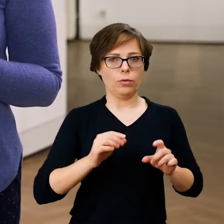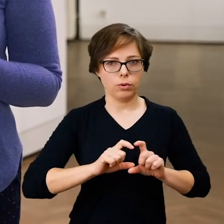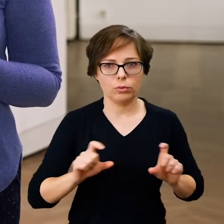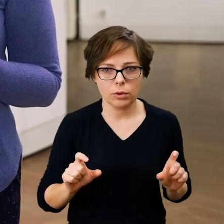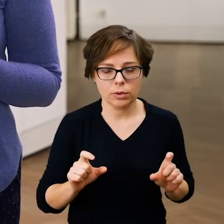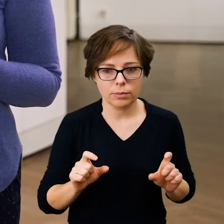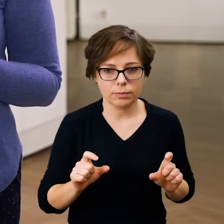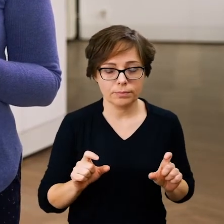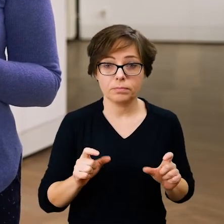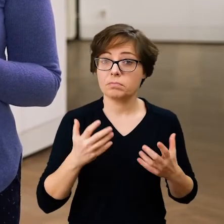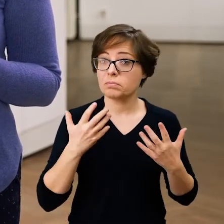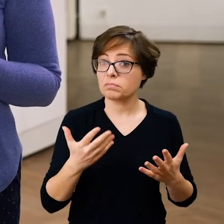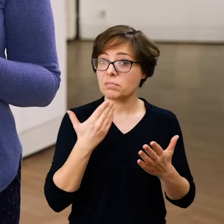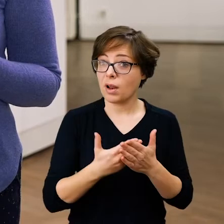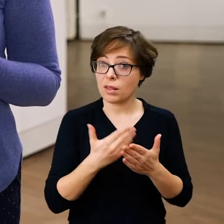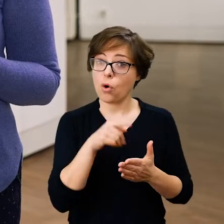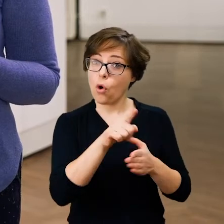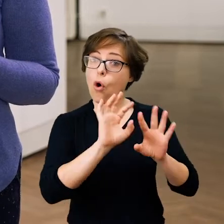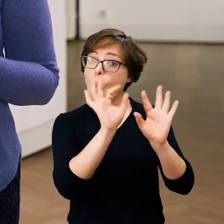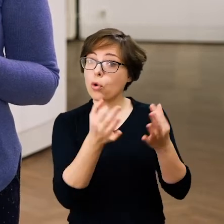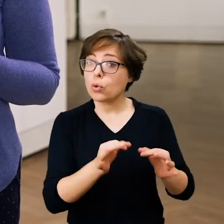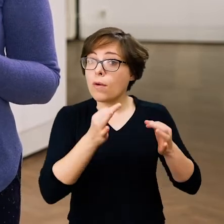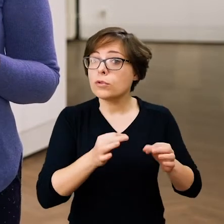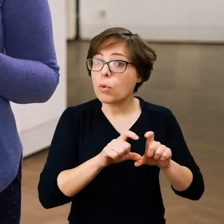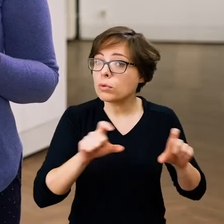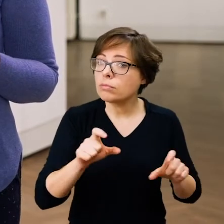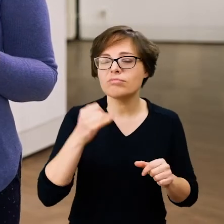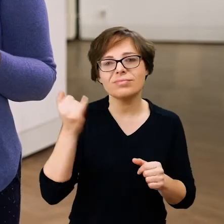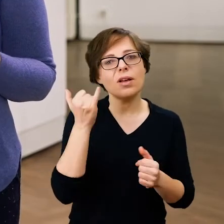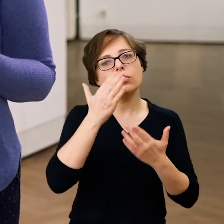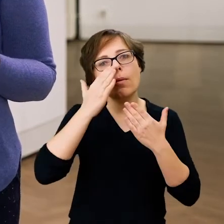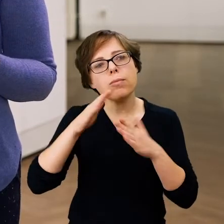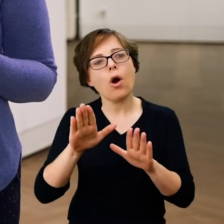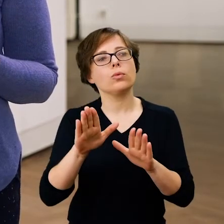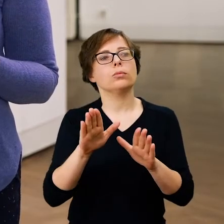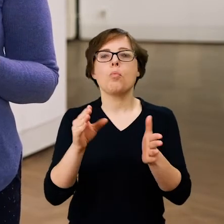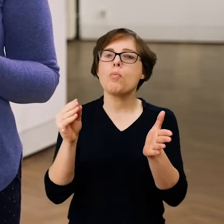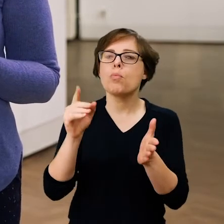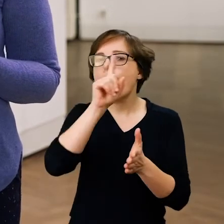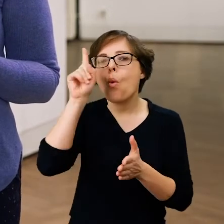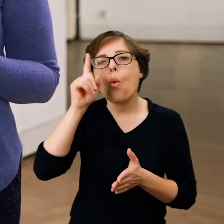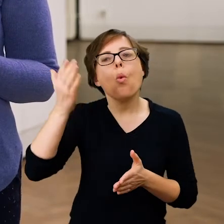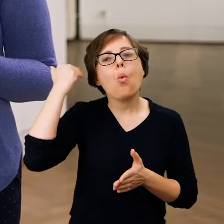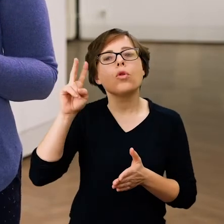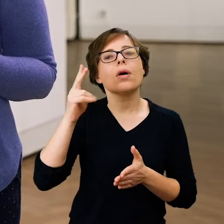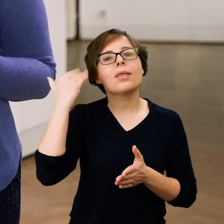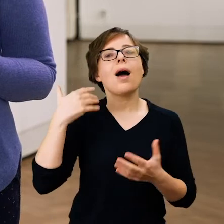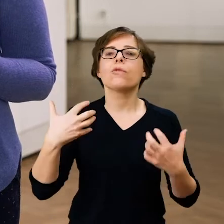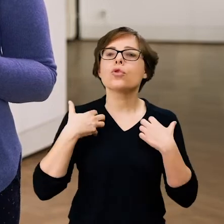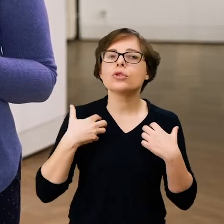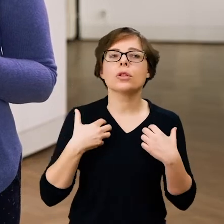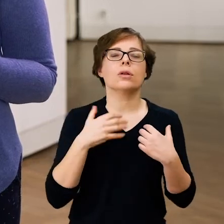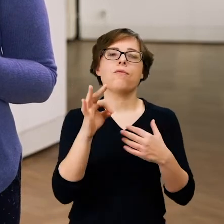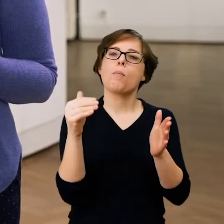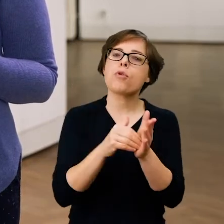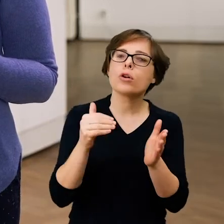tej, jak w szkiełku skupiały się wszelkie potrzeby czy marzenia ówczesnych obywateli